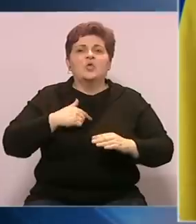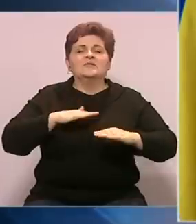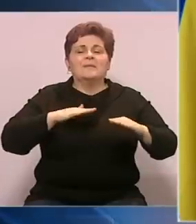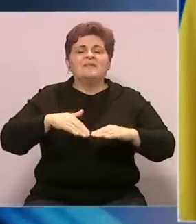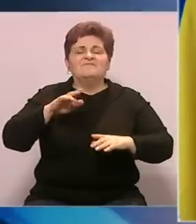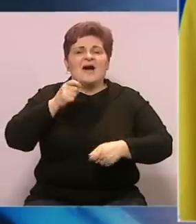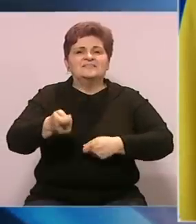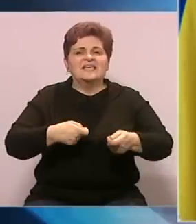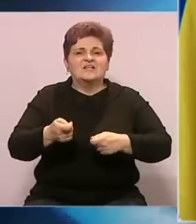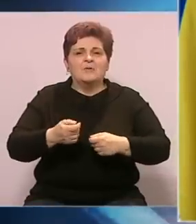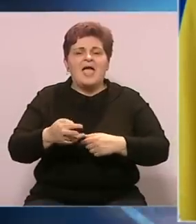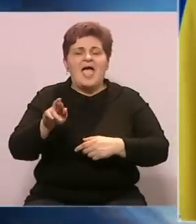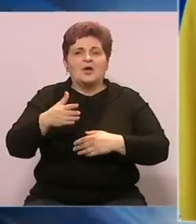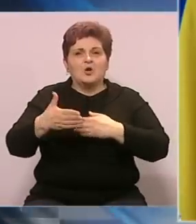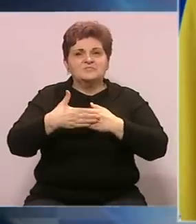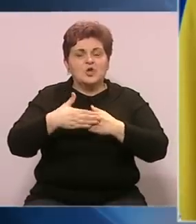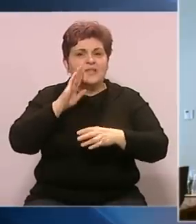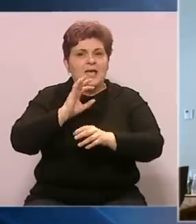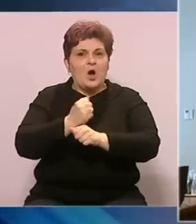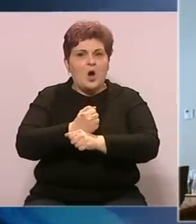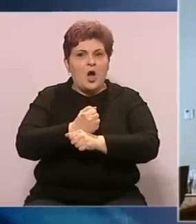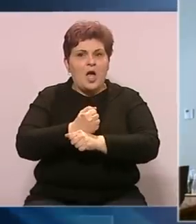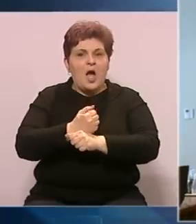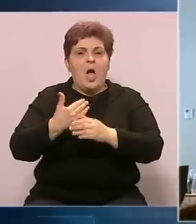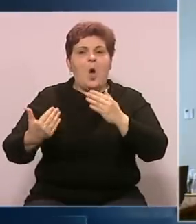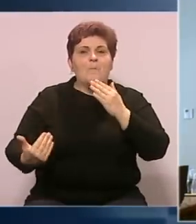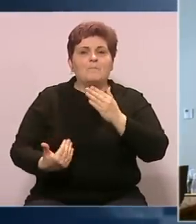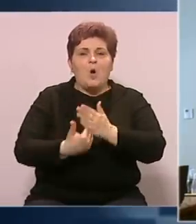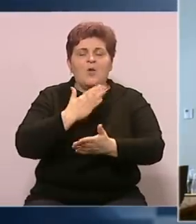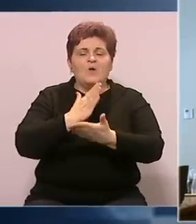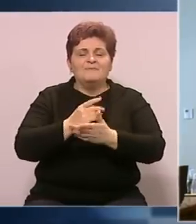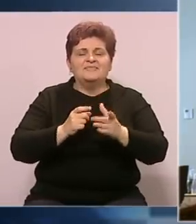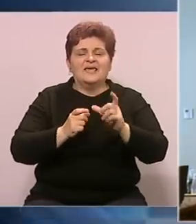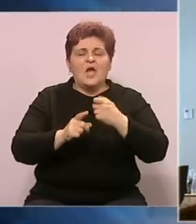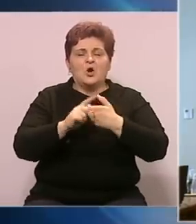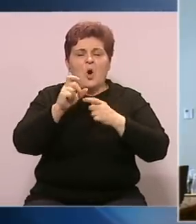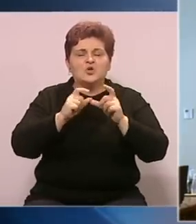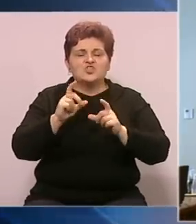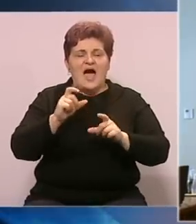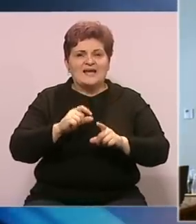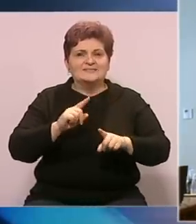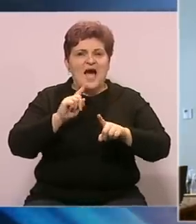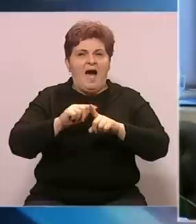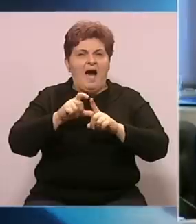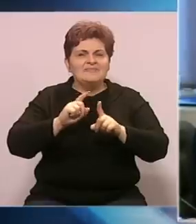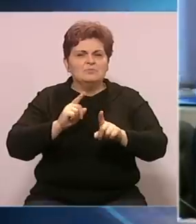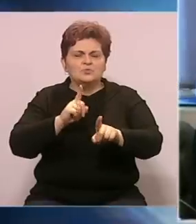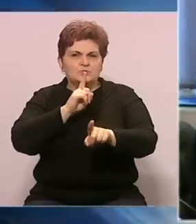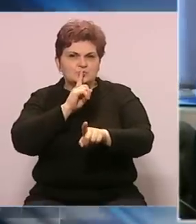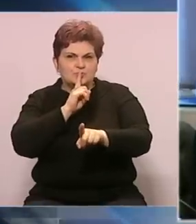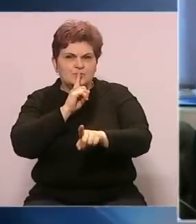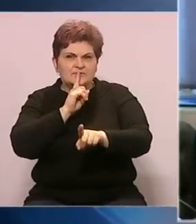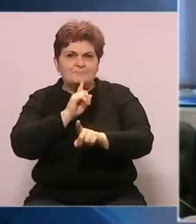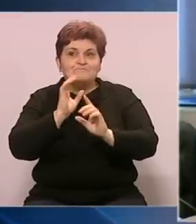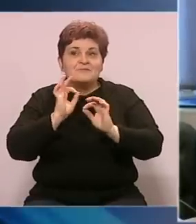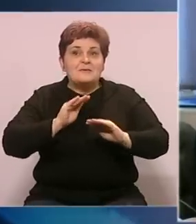vanjskih trgovini i ekonomskih odnosa Bosne i Hercegovine obnoviti Staša Košarac. Što se tiče ministara iz HDZ-a, tu se mudro šuti. Na izvijezni